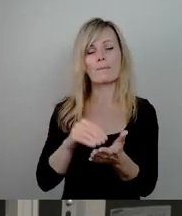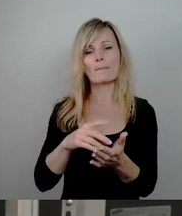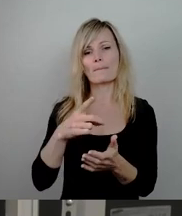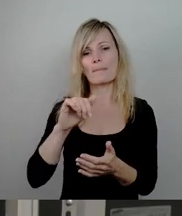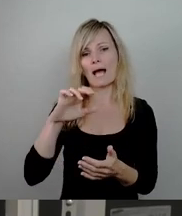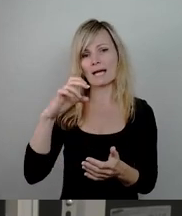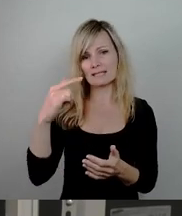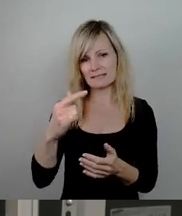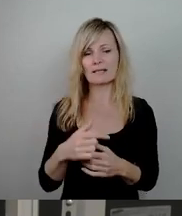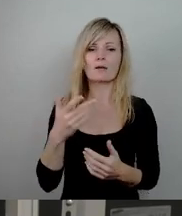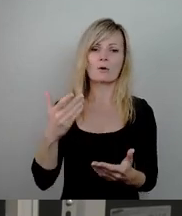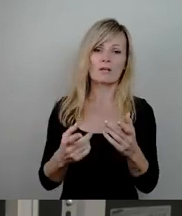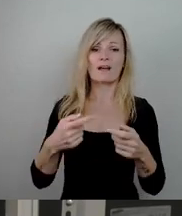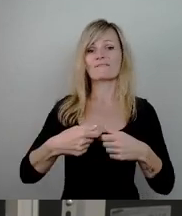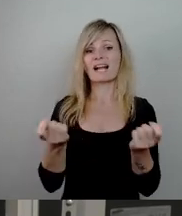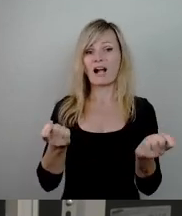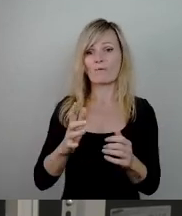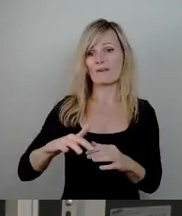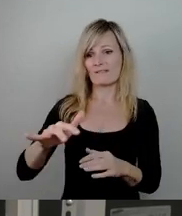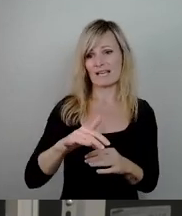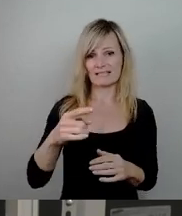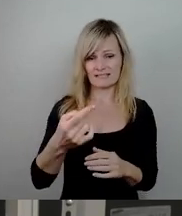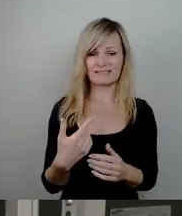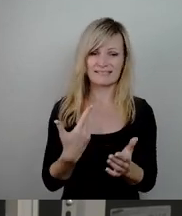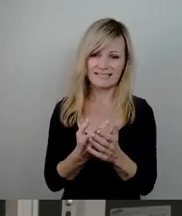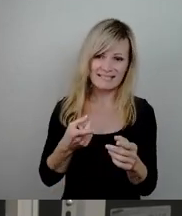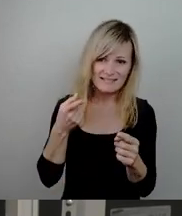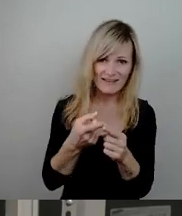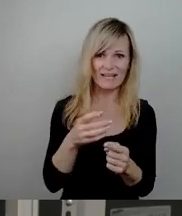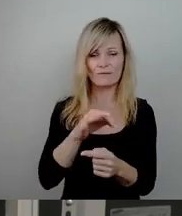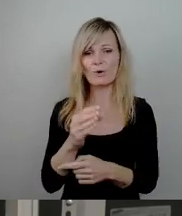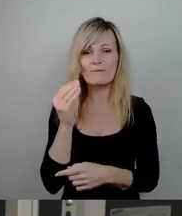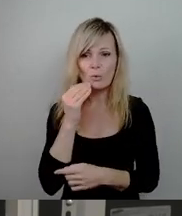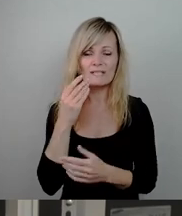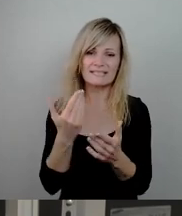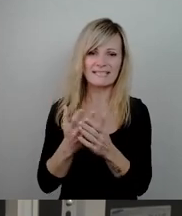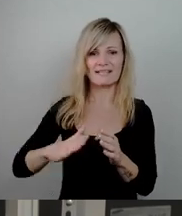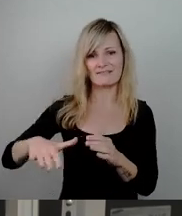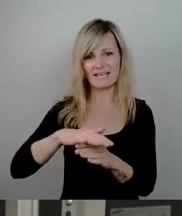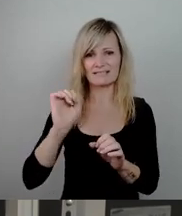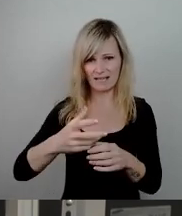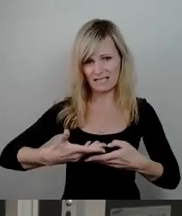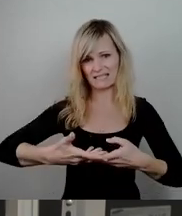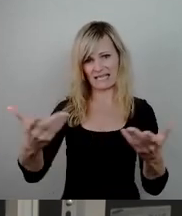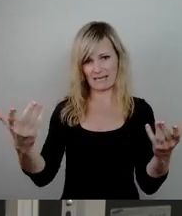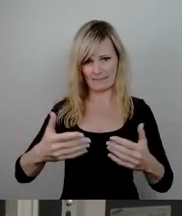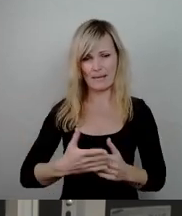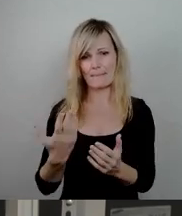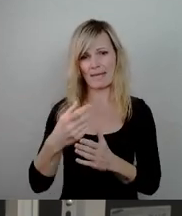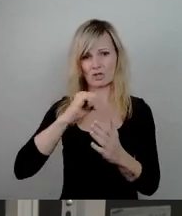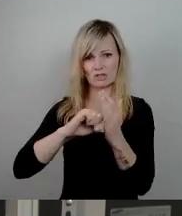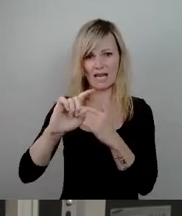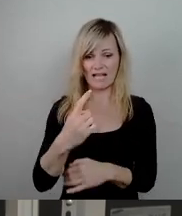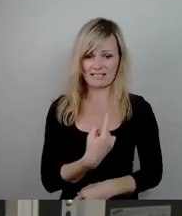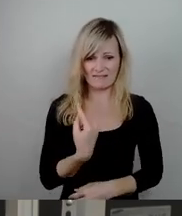wir diese Flächen auch für den Zweck, für den sie gedacht sind, für Wohnen aktivieren können und schneller als es uns als Stadt